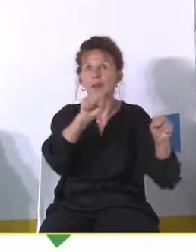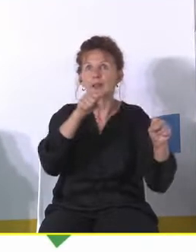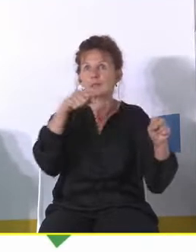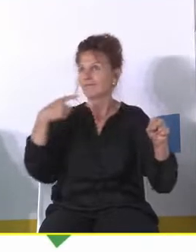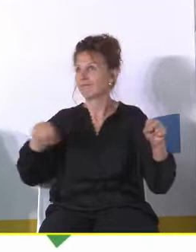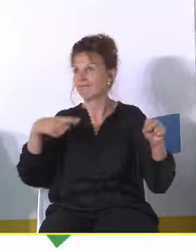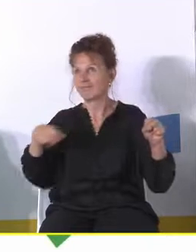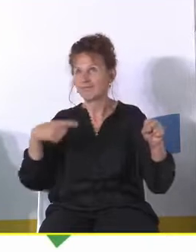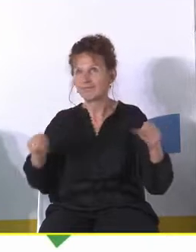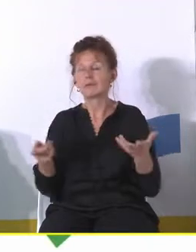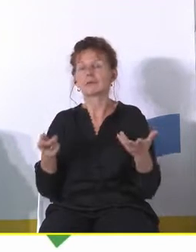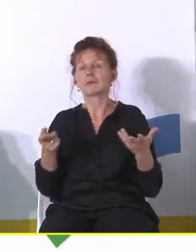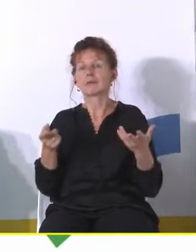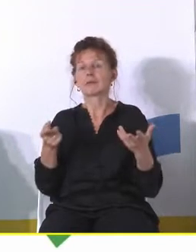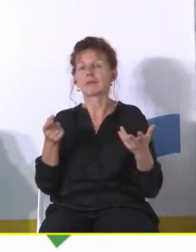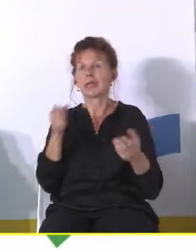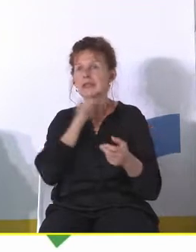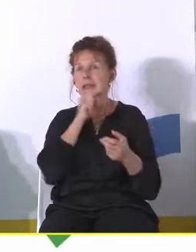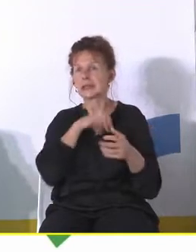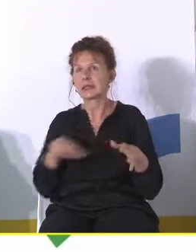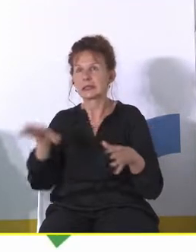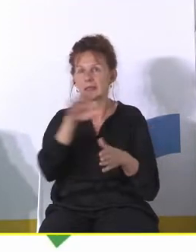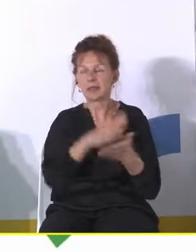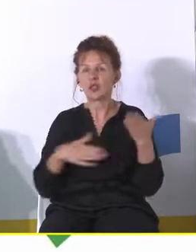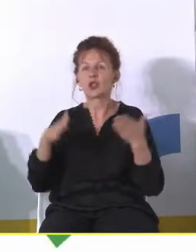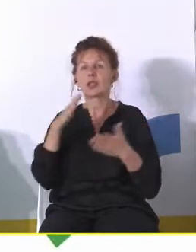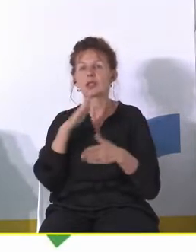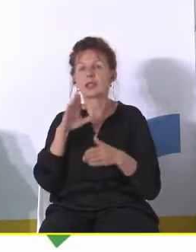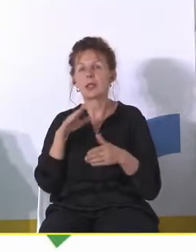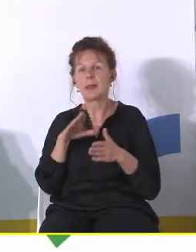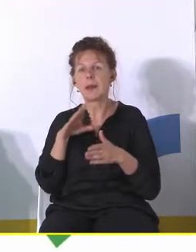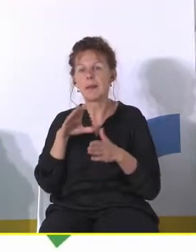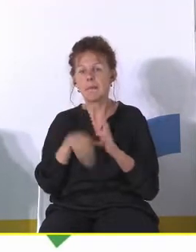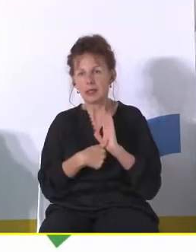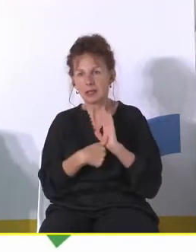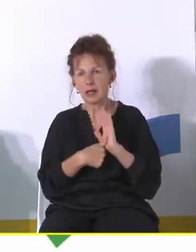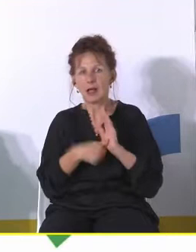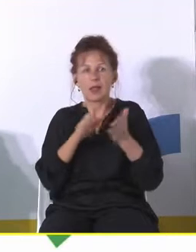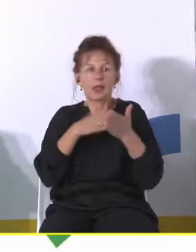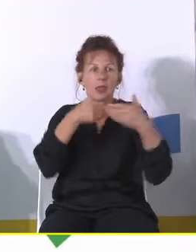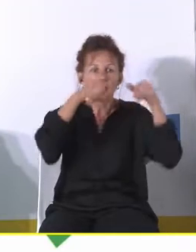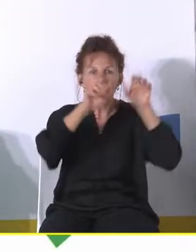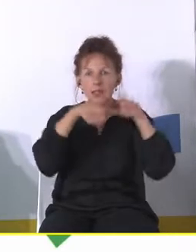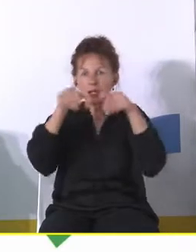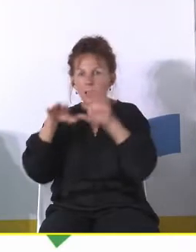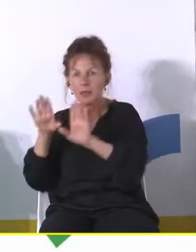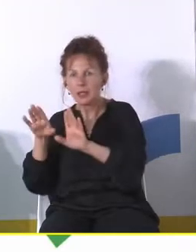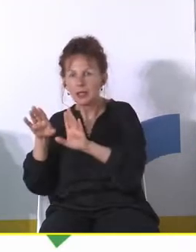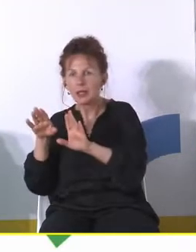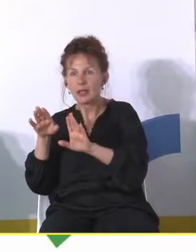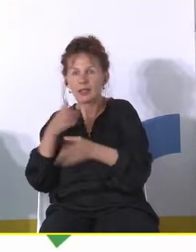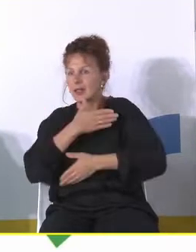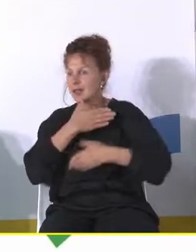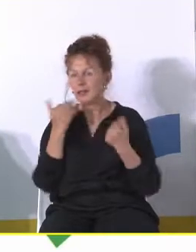ulic Krakowa, staromiejskich mieszkań. te sklepy, które tam wszystkie są, one służą. Właściwie